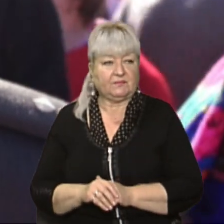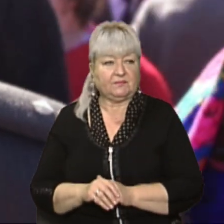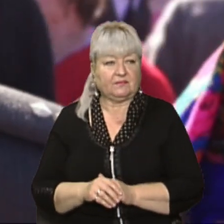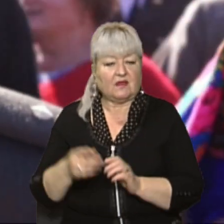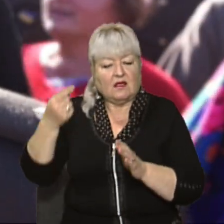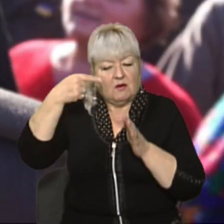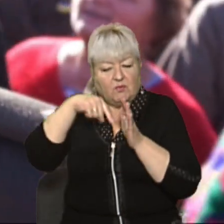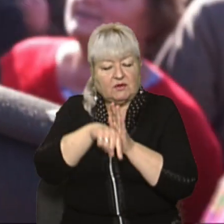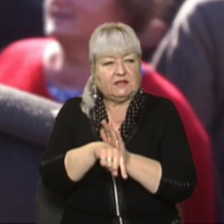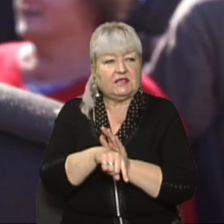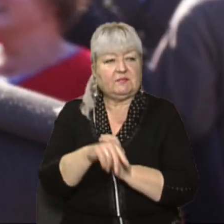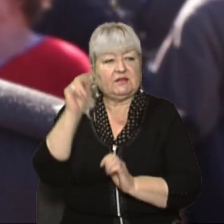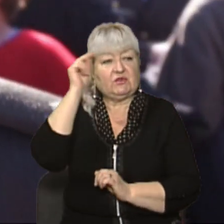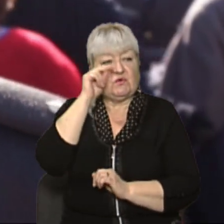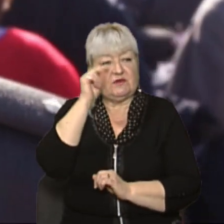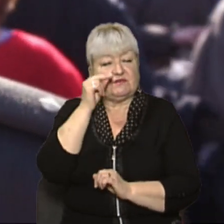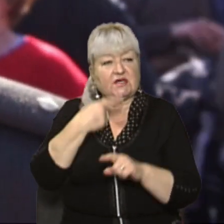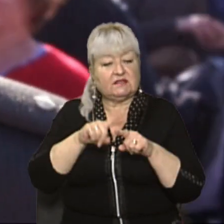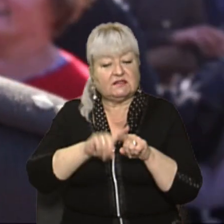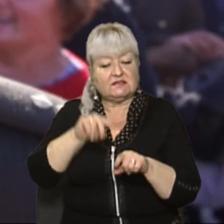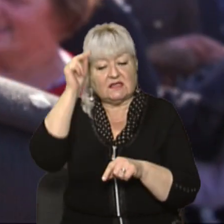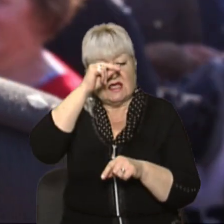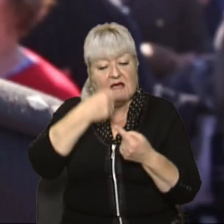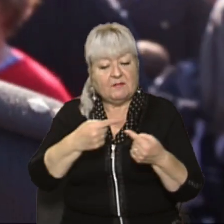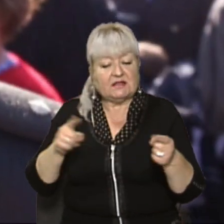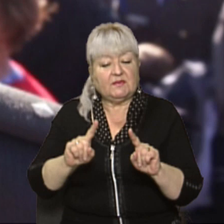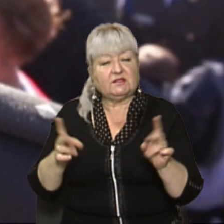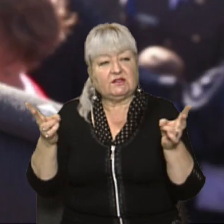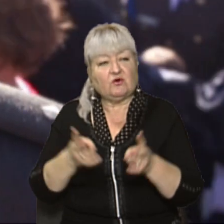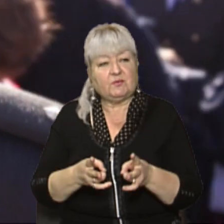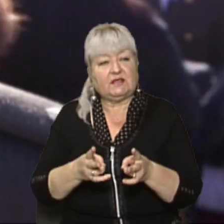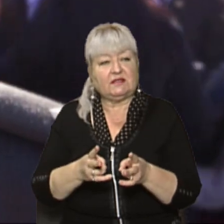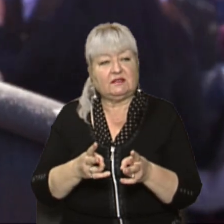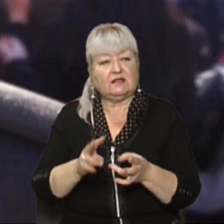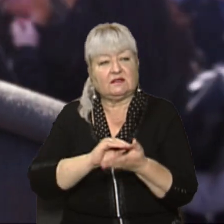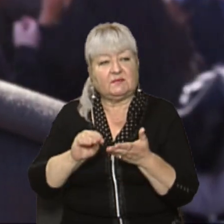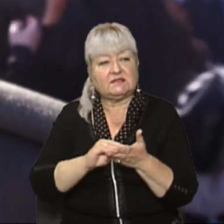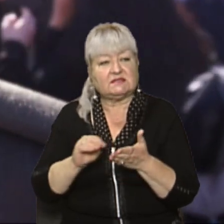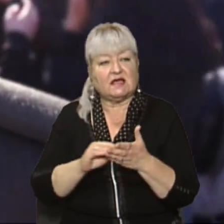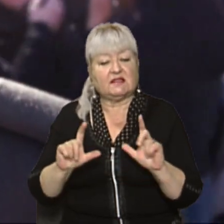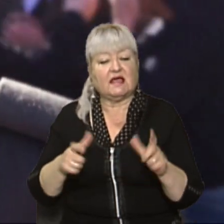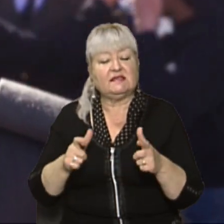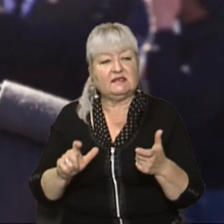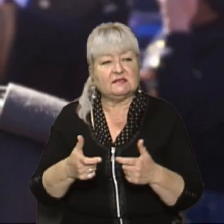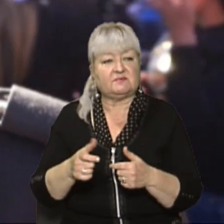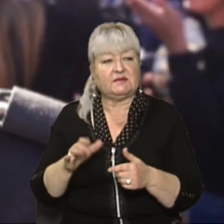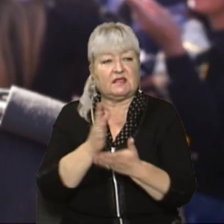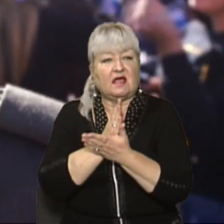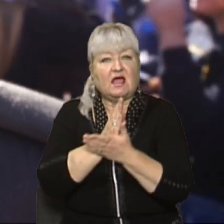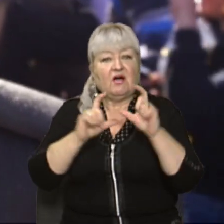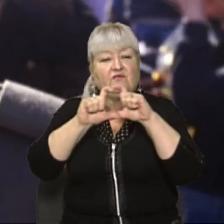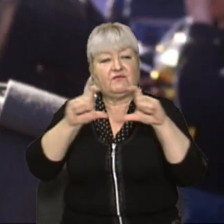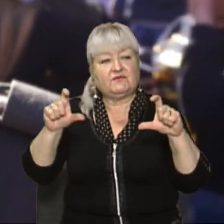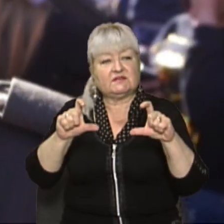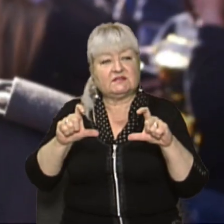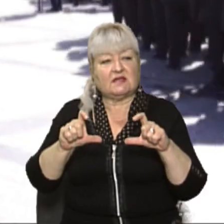поглиблено вивчати ті предмети, які будуть необхідні для складання іспитів, в першу чергу, в заклади вищі